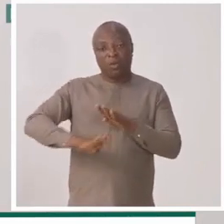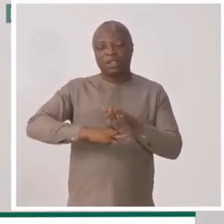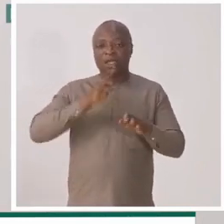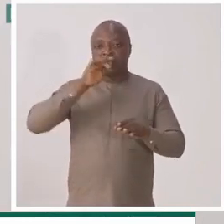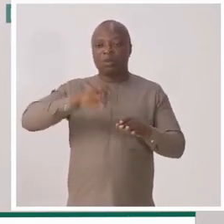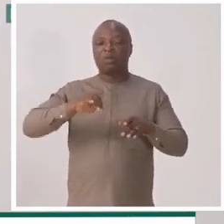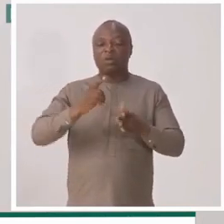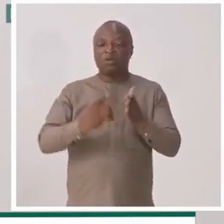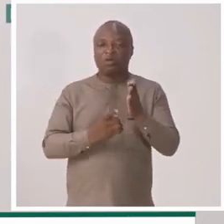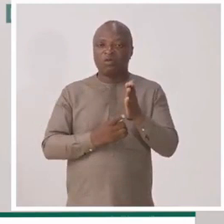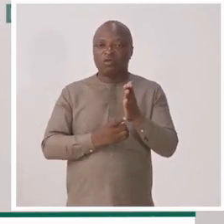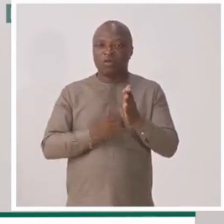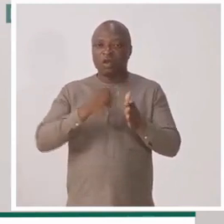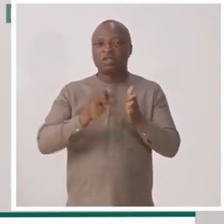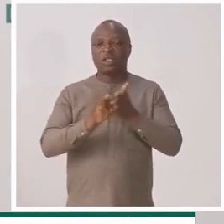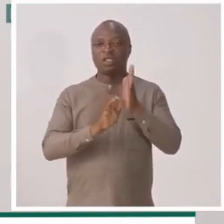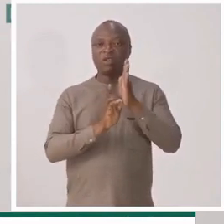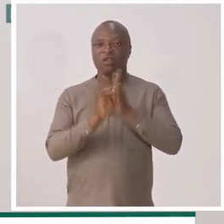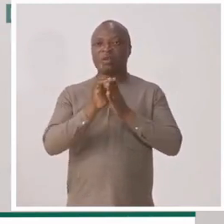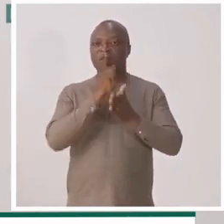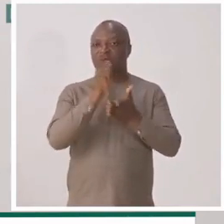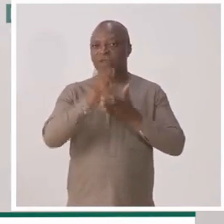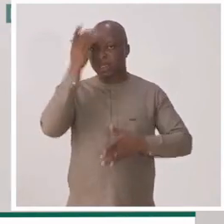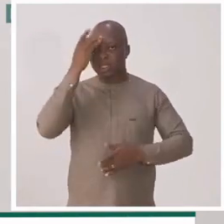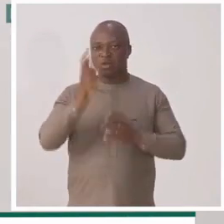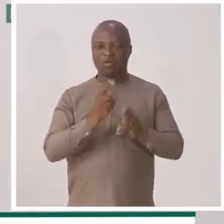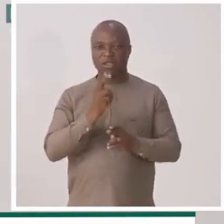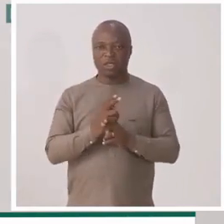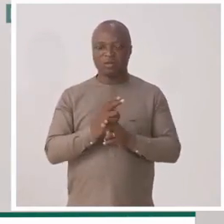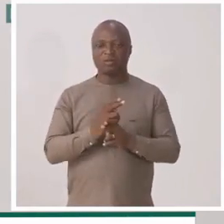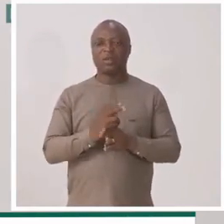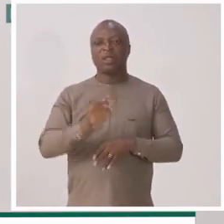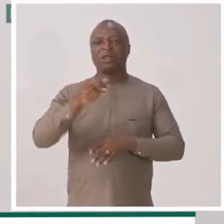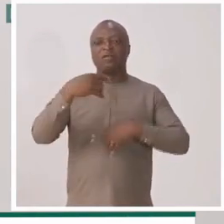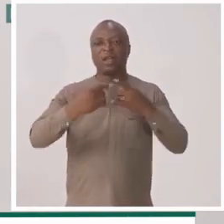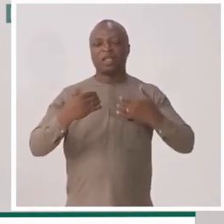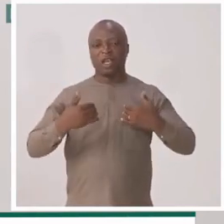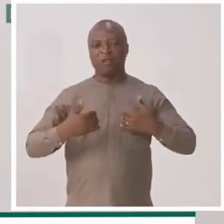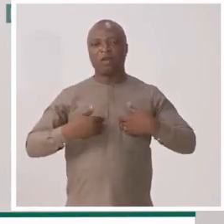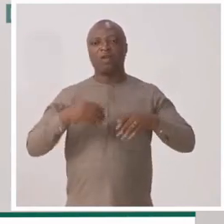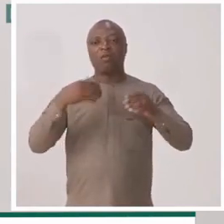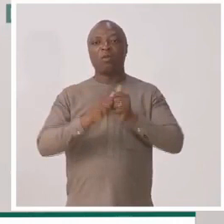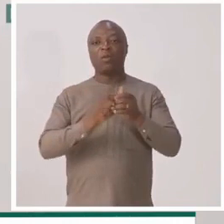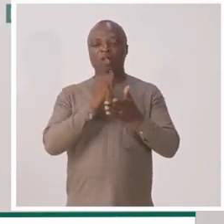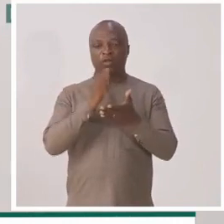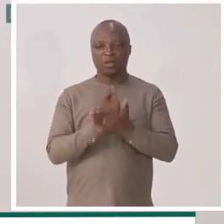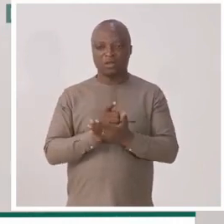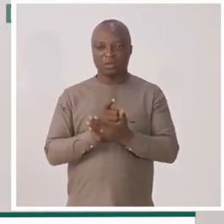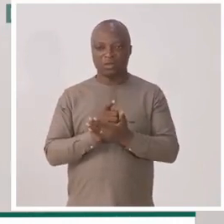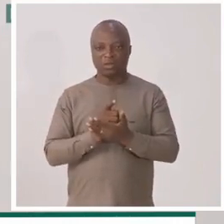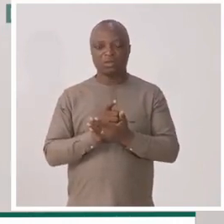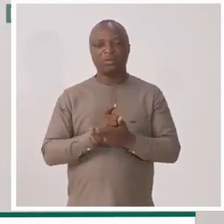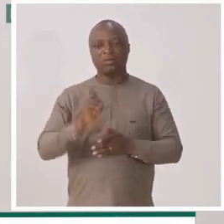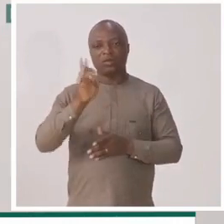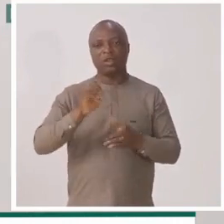base,'est qu'une fois qu'on développe l'assurance maladie universelle, il va y avoir le contentieux de l'assurance.